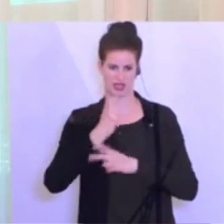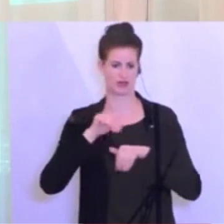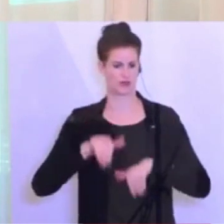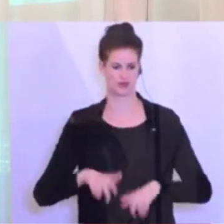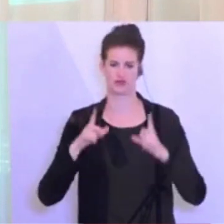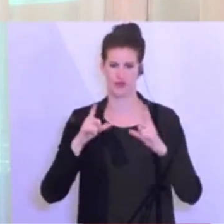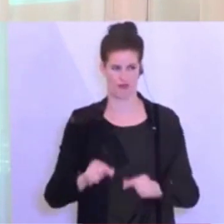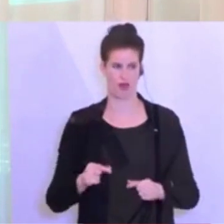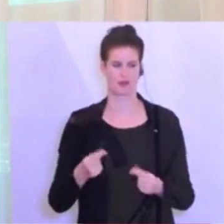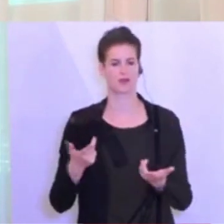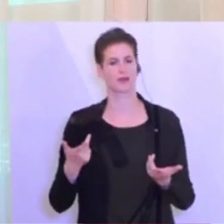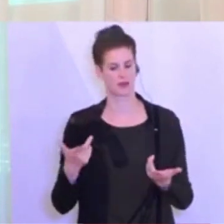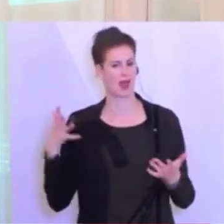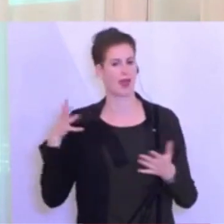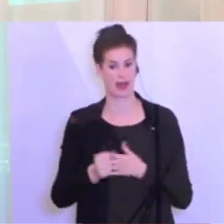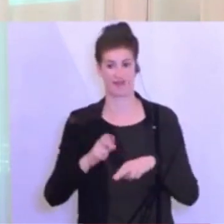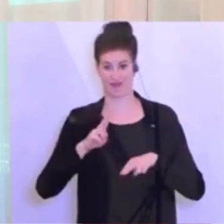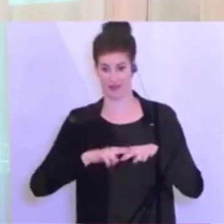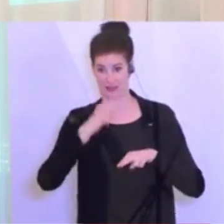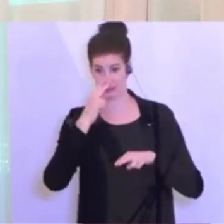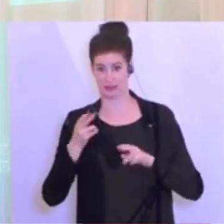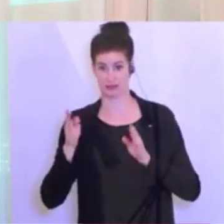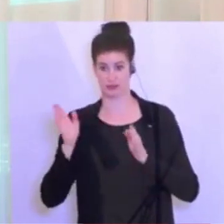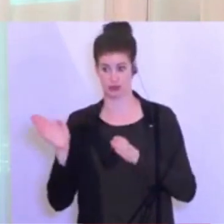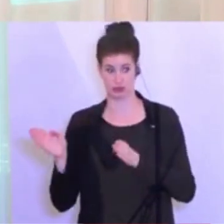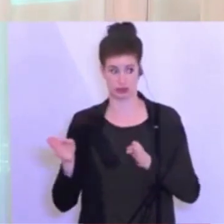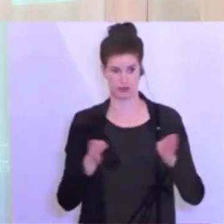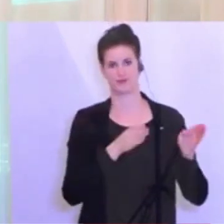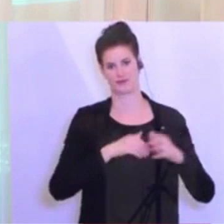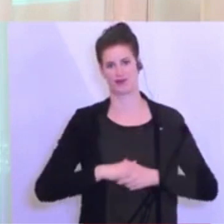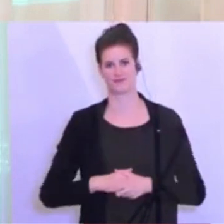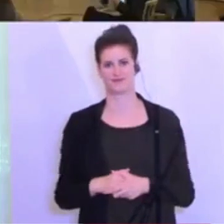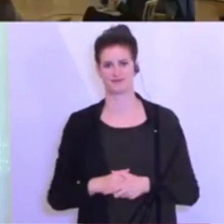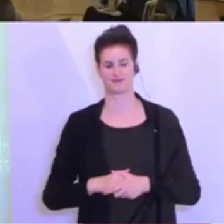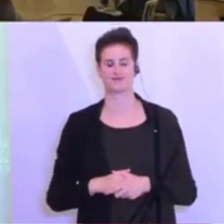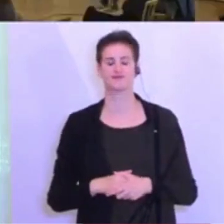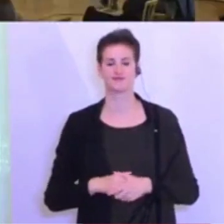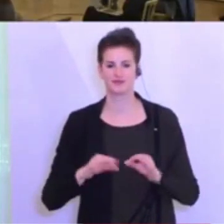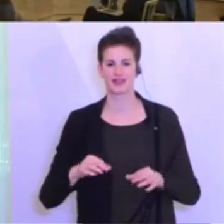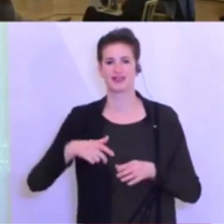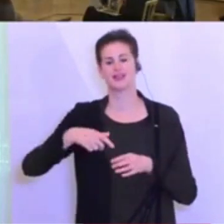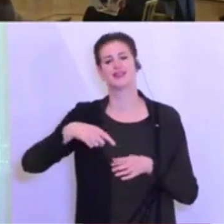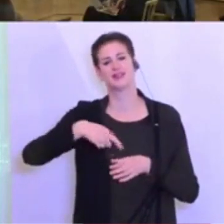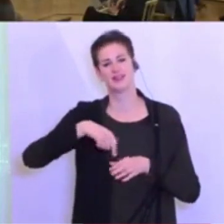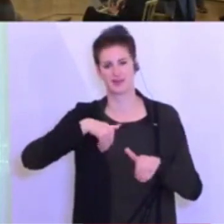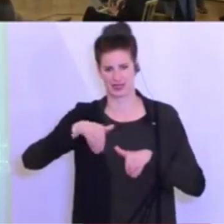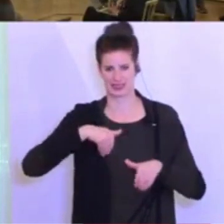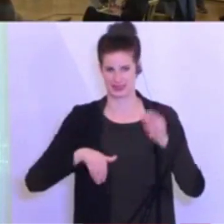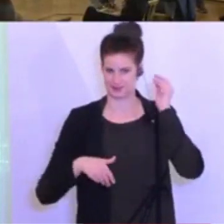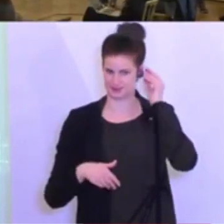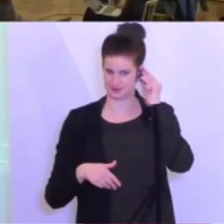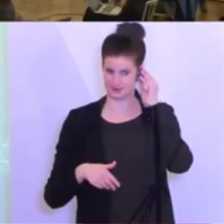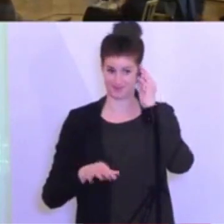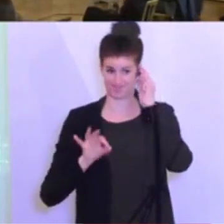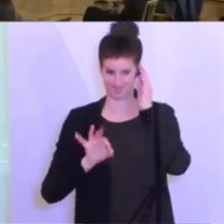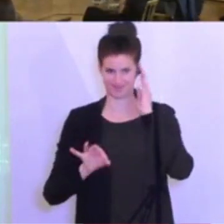würden, wenn es eine negative Trendumkehr geben würde. Vielen Dank. Herr Innenminister, bitteschön. Ja, meine sehr geehrten